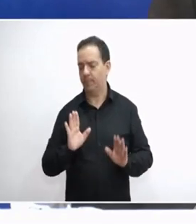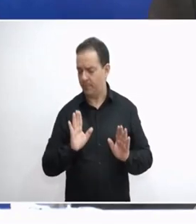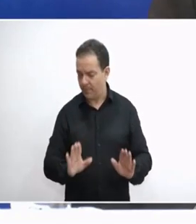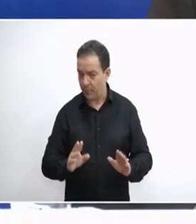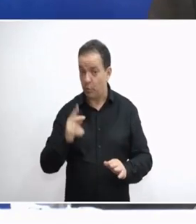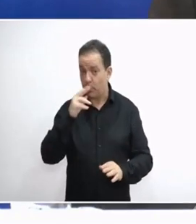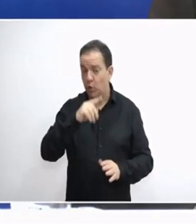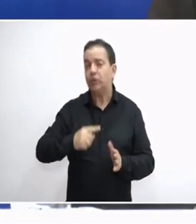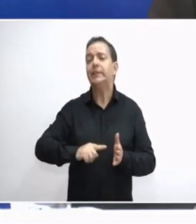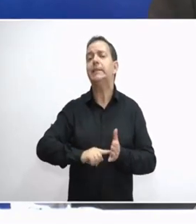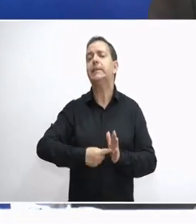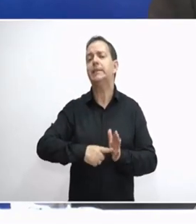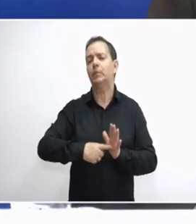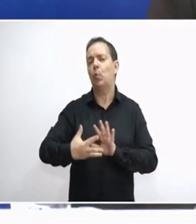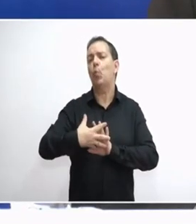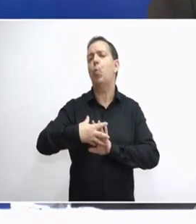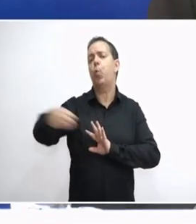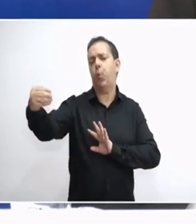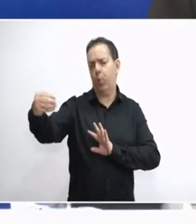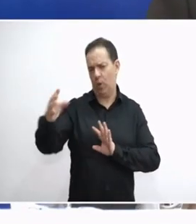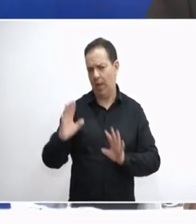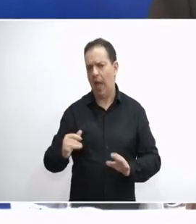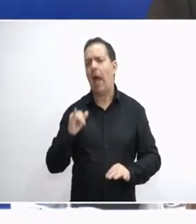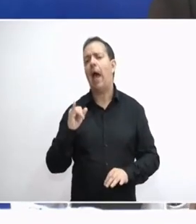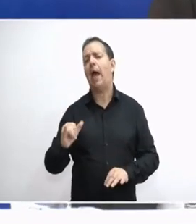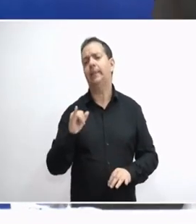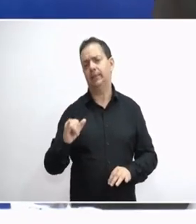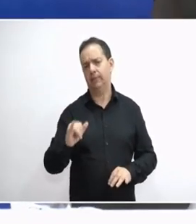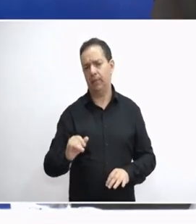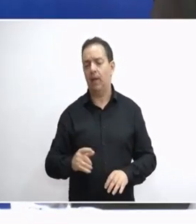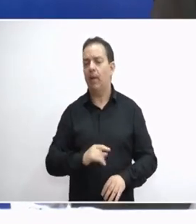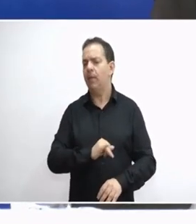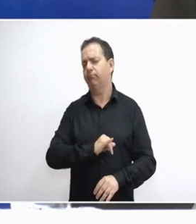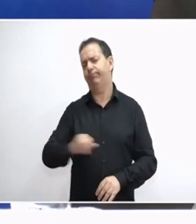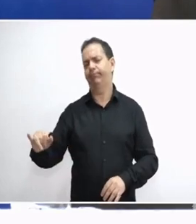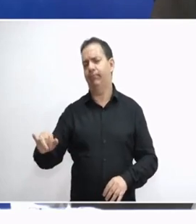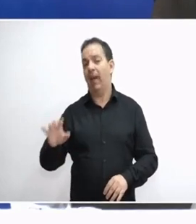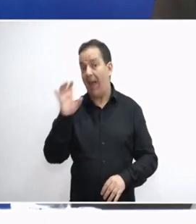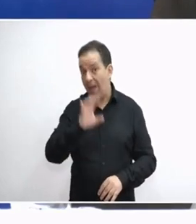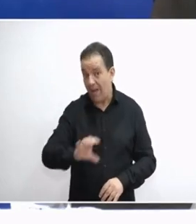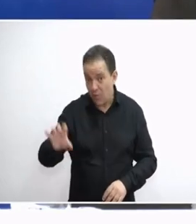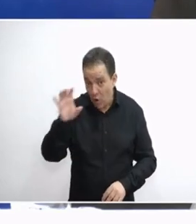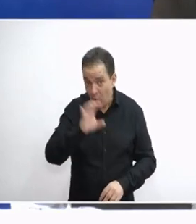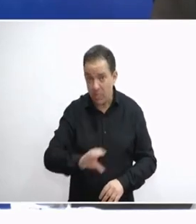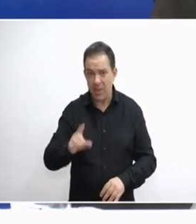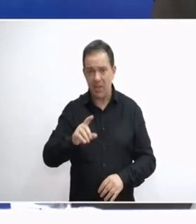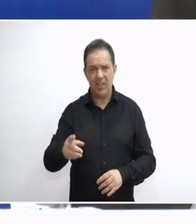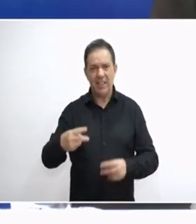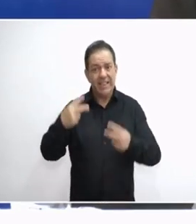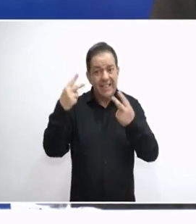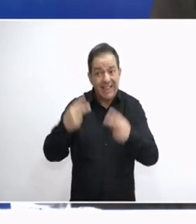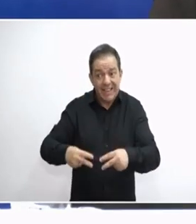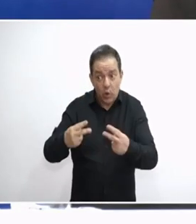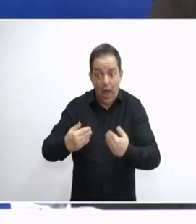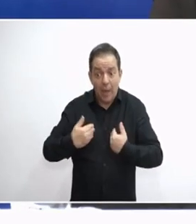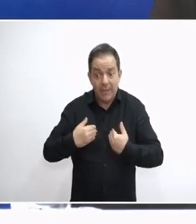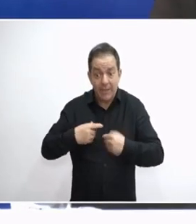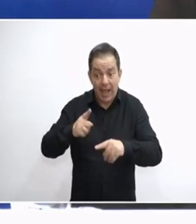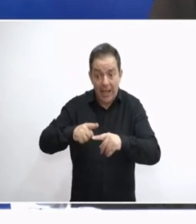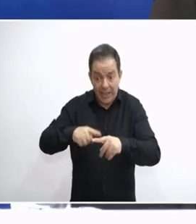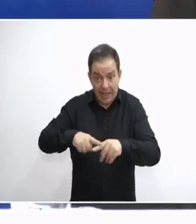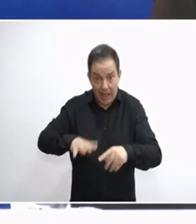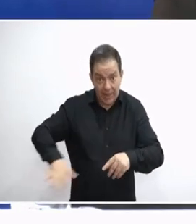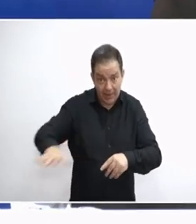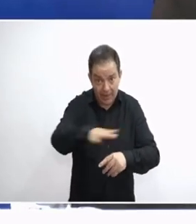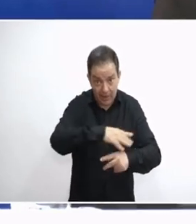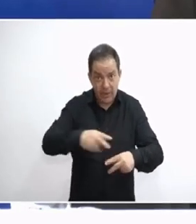εισήλεψε ή μάλλον αργά το είπε Είναι αδύνατον η Ευρώπη να έχει πολύ σοβαρά σήμερα σύνορα με εμάς Δηλαδή εμείς είμαστε τα